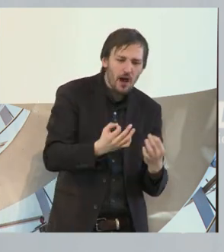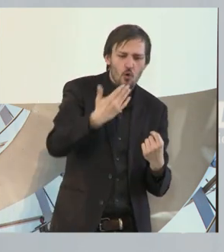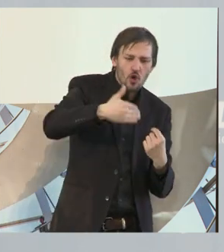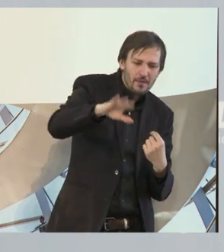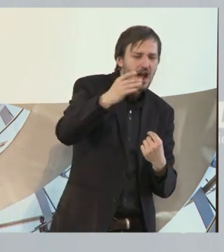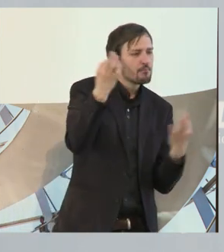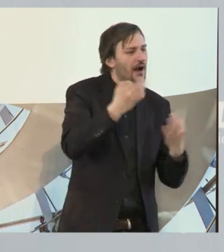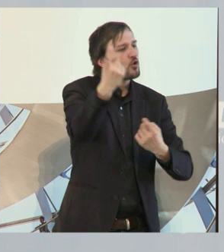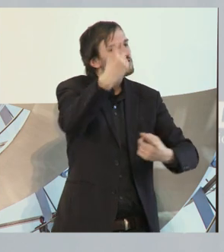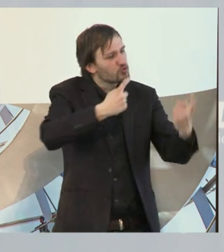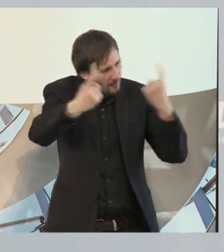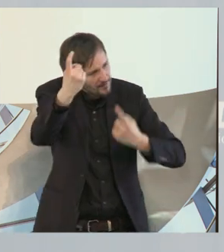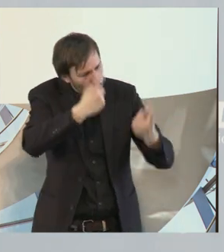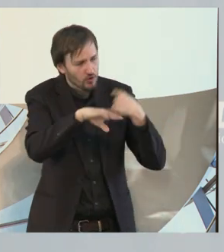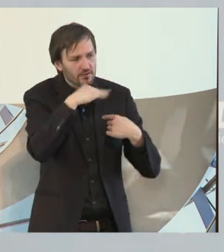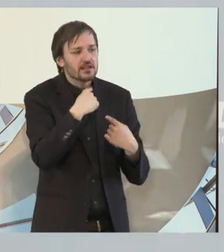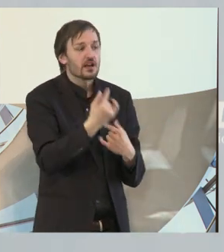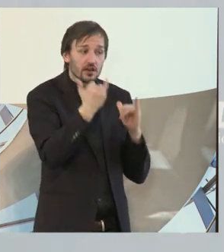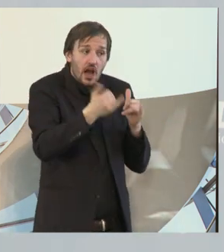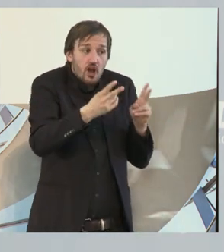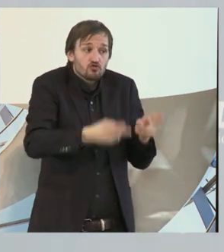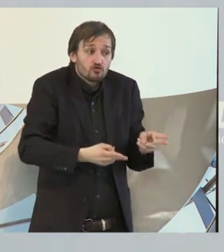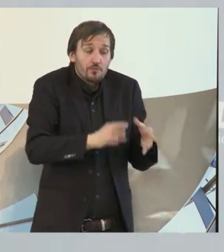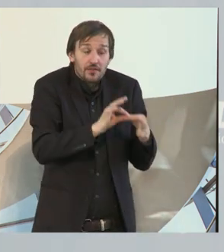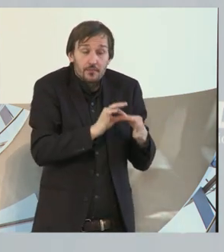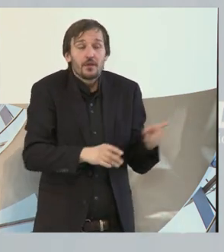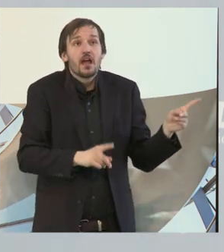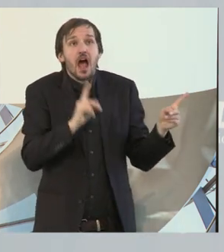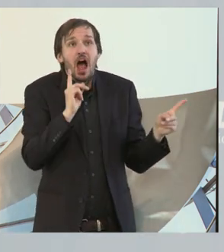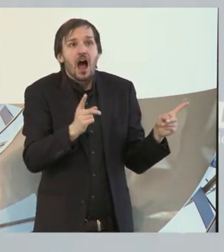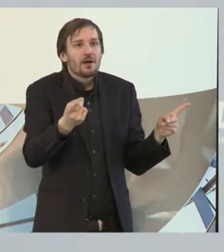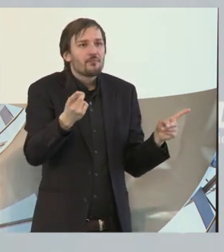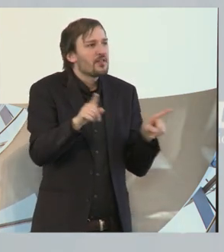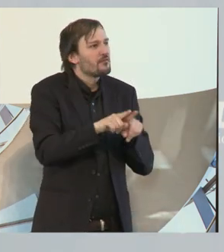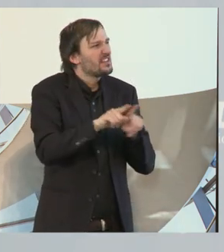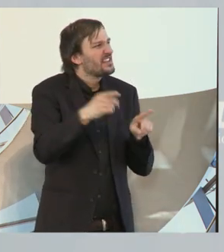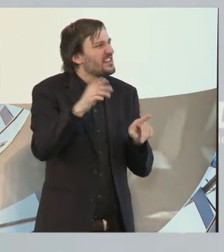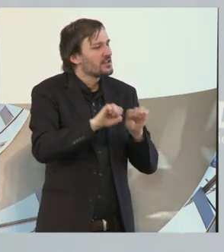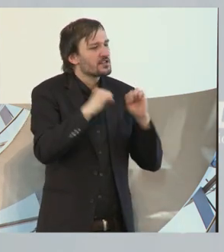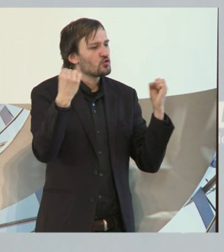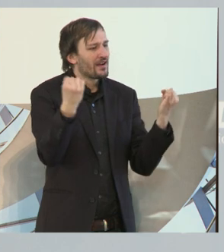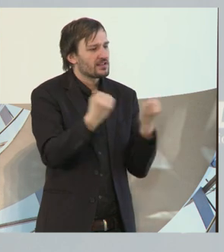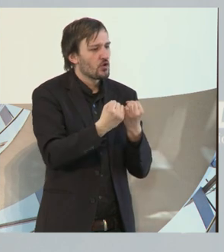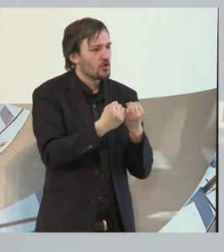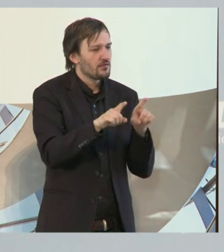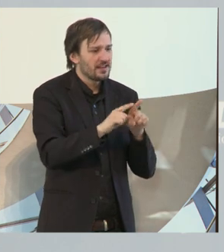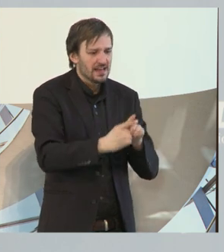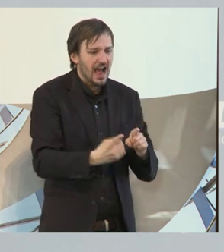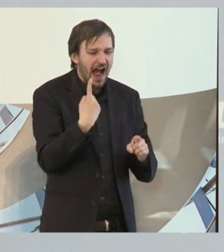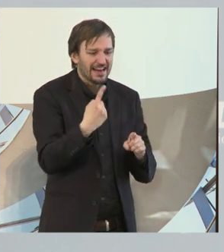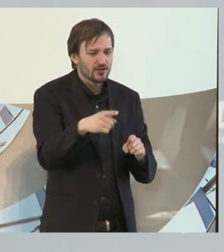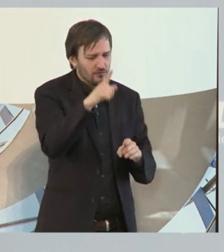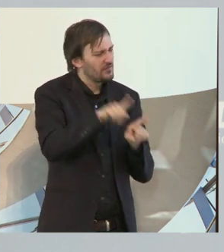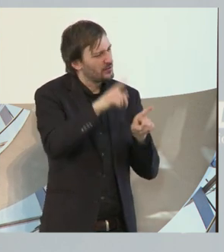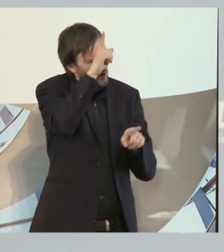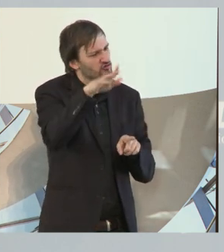Zuwanderung. Und da ist auch was dran und es wird niemals wieder eine Situation eintreten, wo ein hochentwickeltes Land